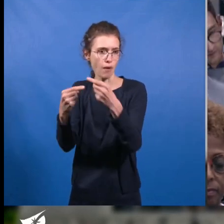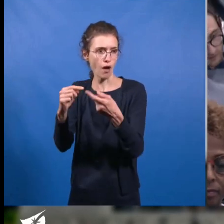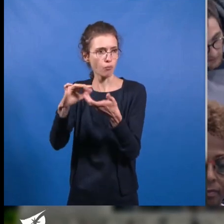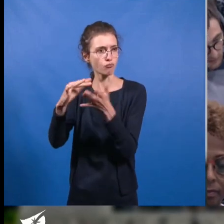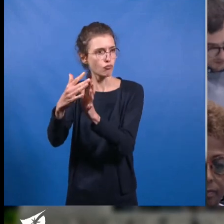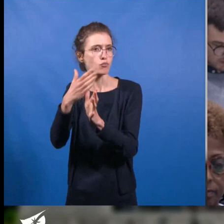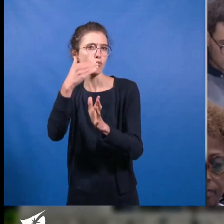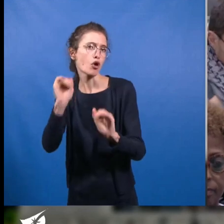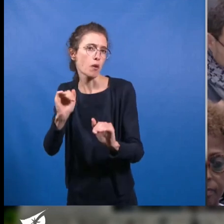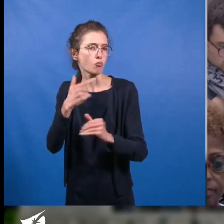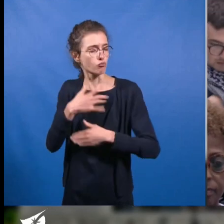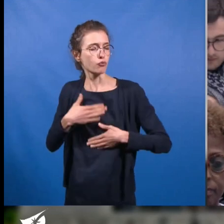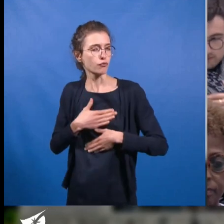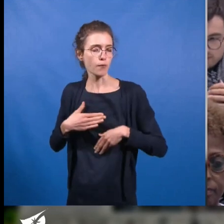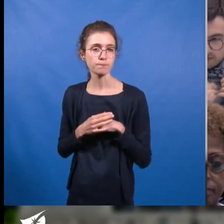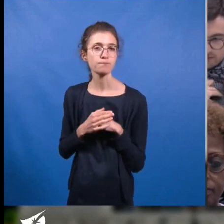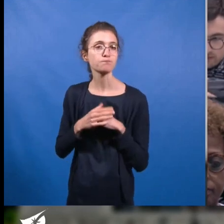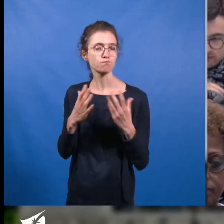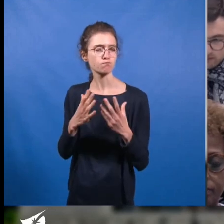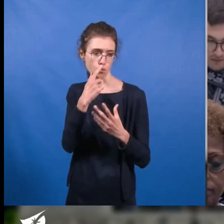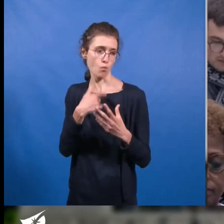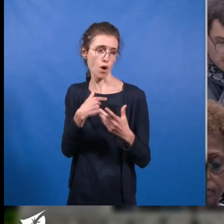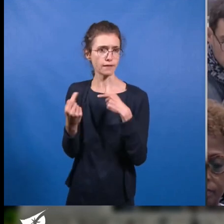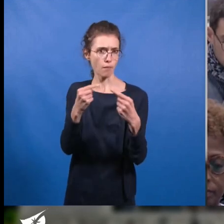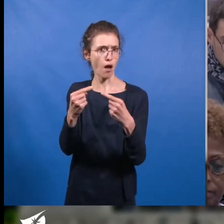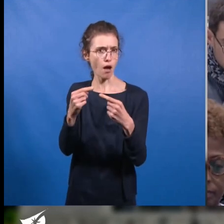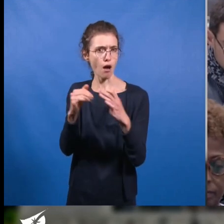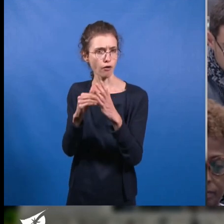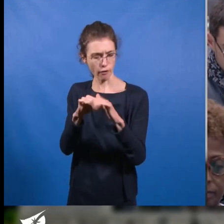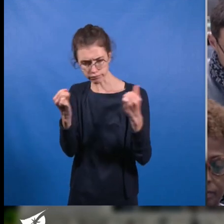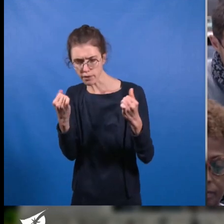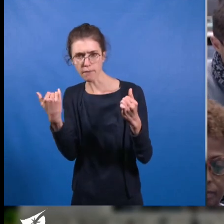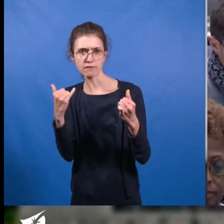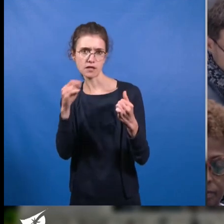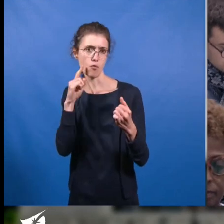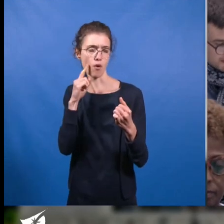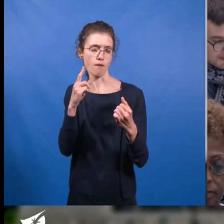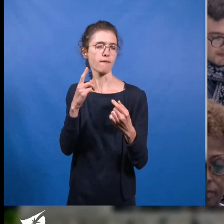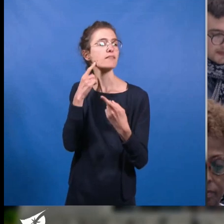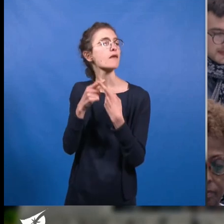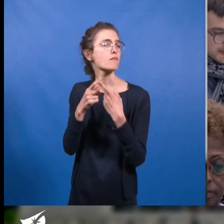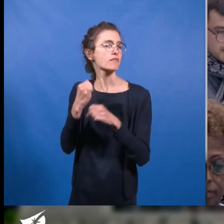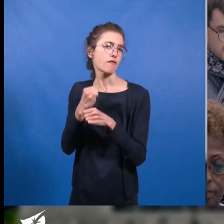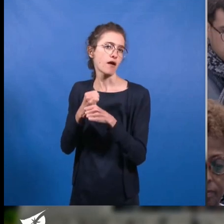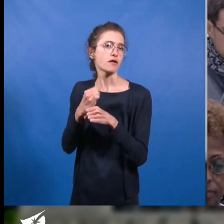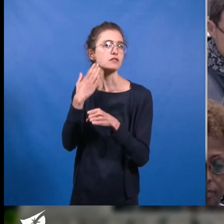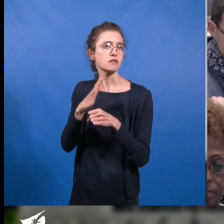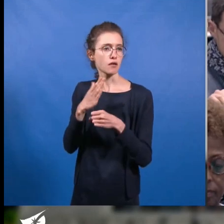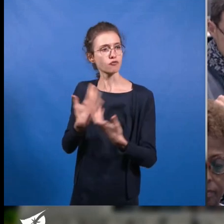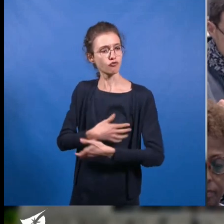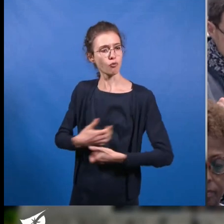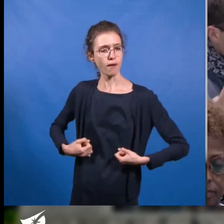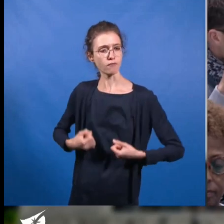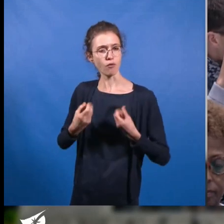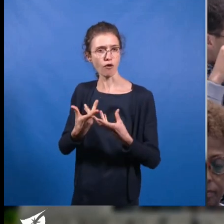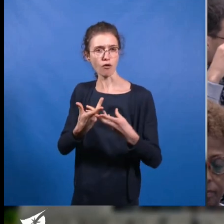réjouis. Le débat doit donc aller plus loin. Parlons travail parce que le chômage tue, bousille des vies, fait